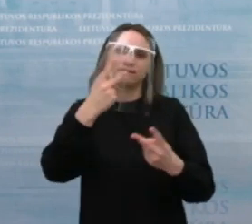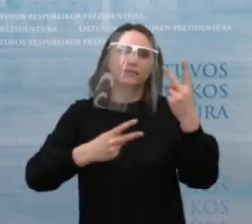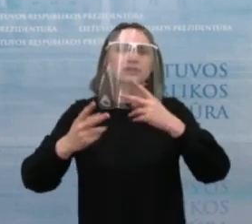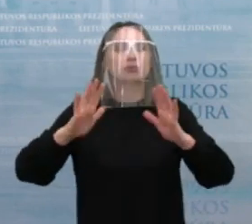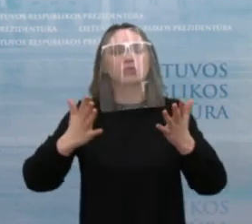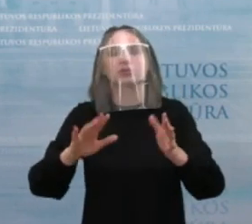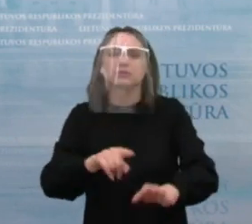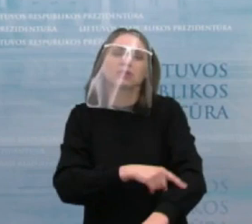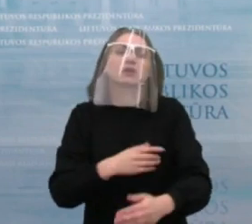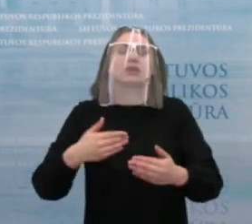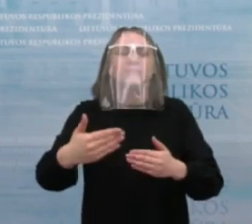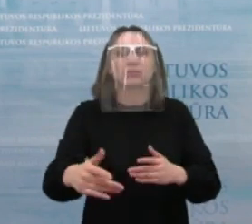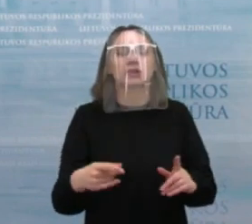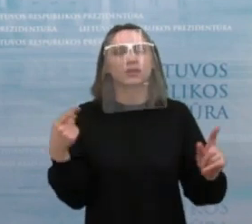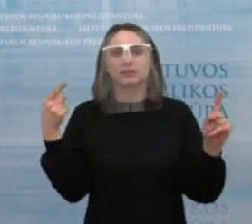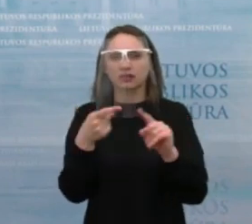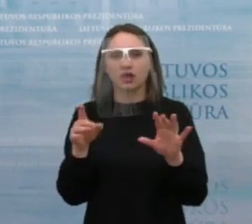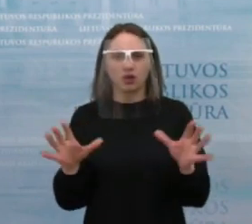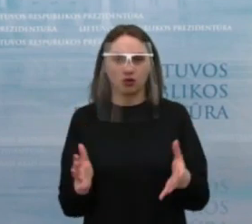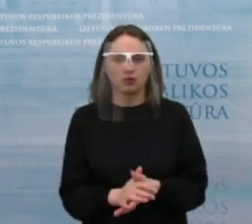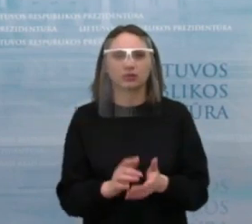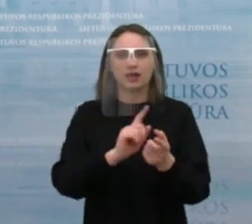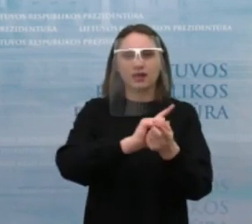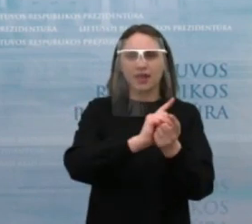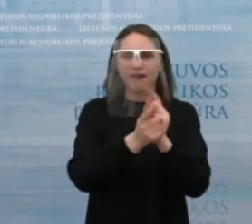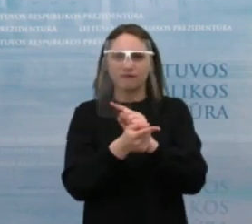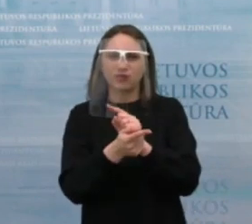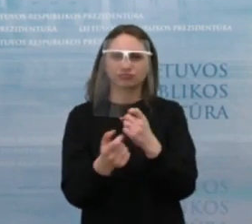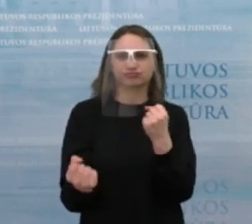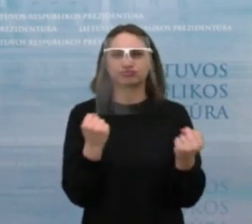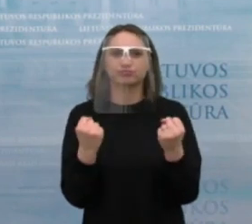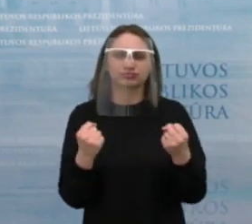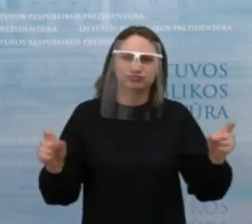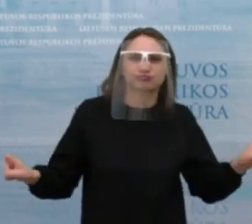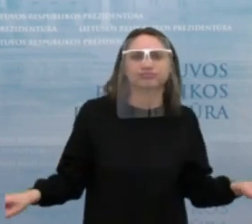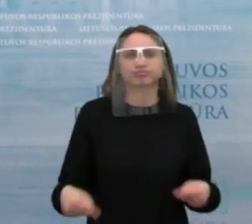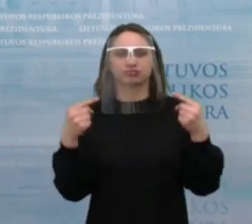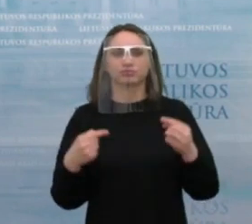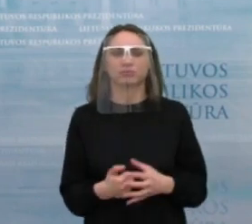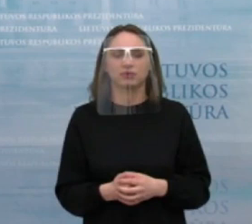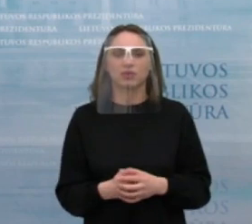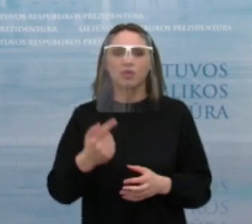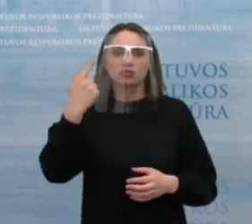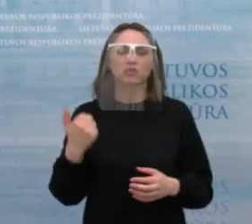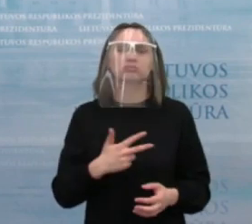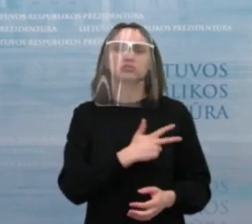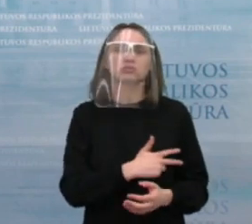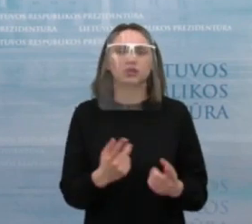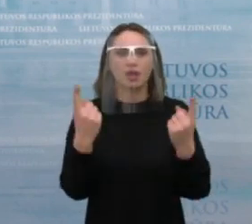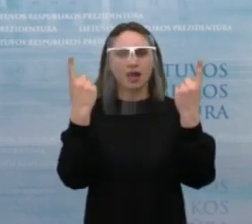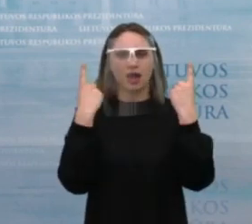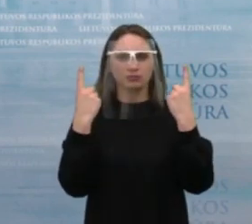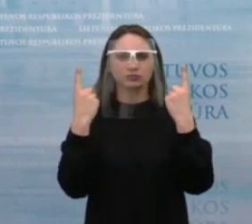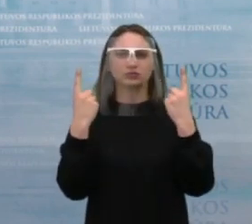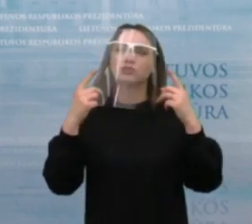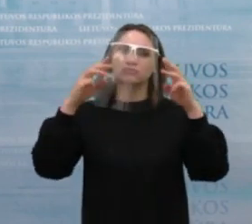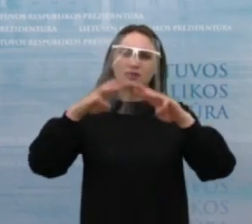siekiame struktūrinių, sutvirtinančių reformų, būtent užtikrinant tvarius socialinės apsaugos sistemos